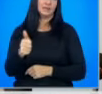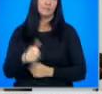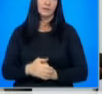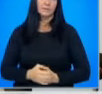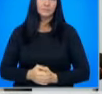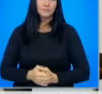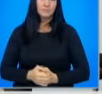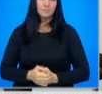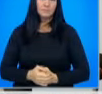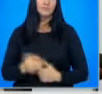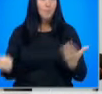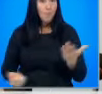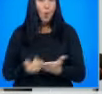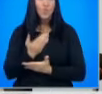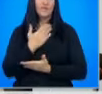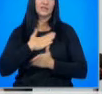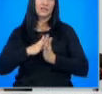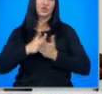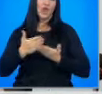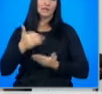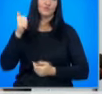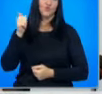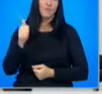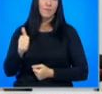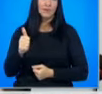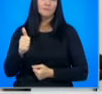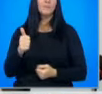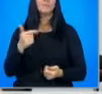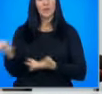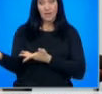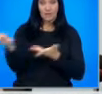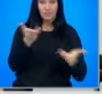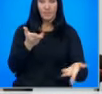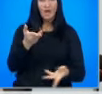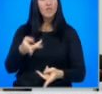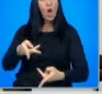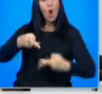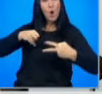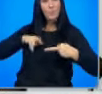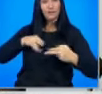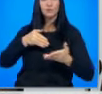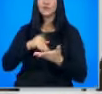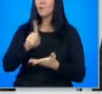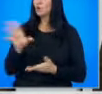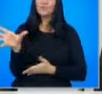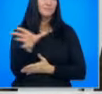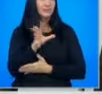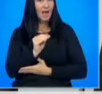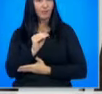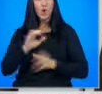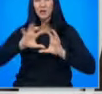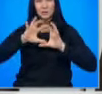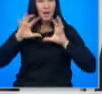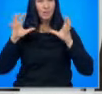подновете си членството в БСП, заповядайте обратно, за да можем заедно с